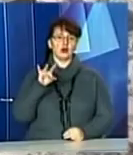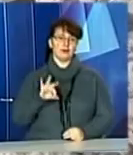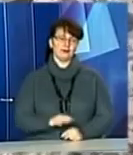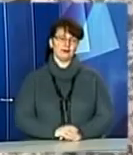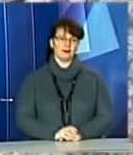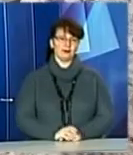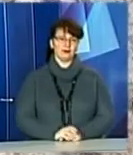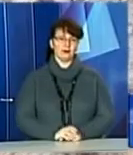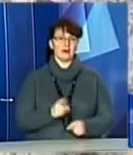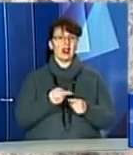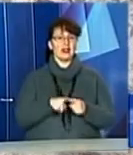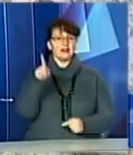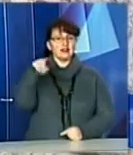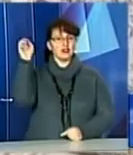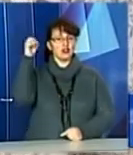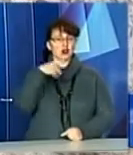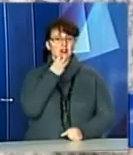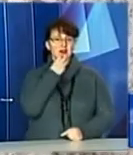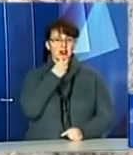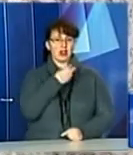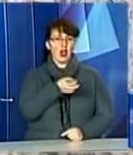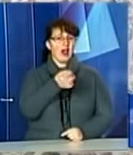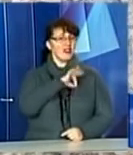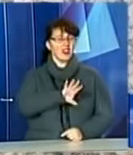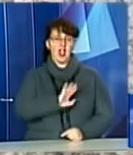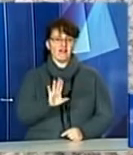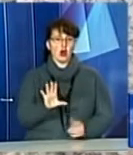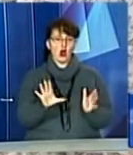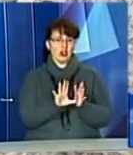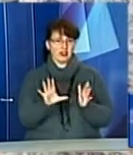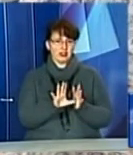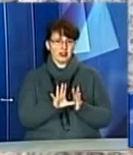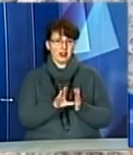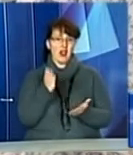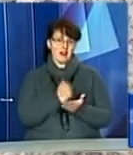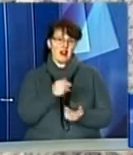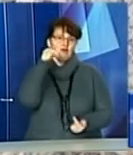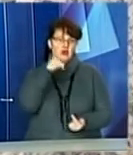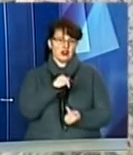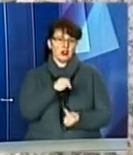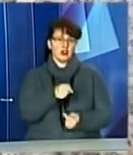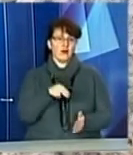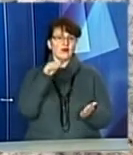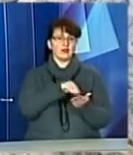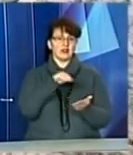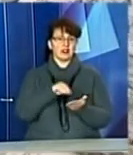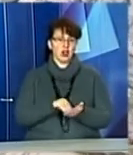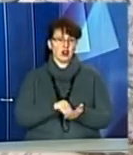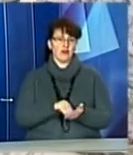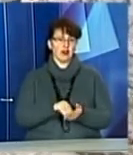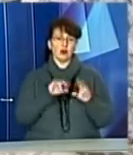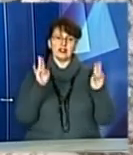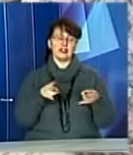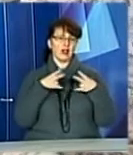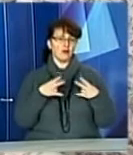Оскільки ці сонячні ліхтарі не використовують електронелі, є доцільним встановленням, оскільки не